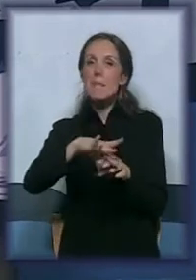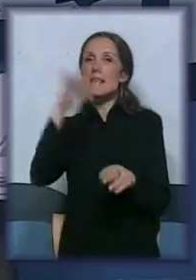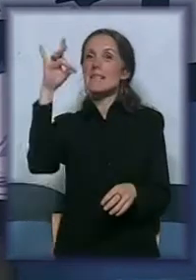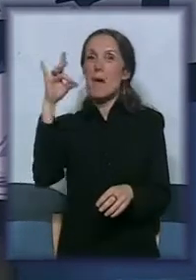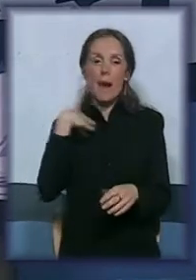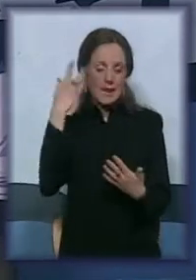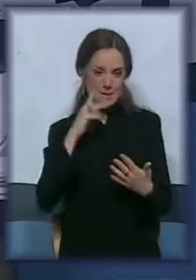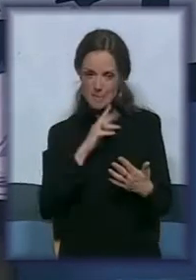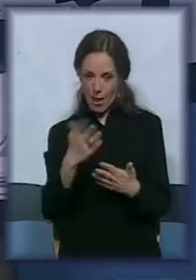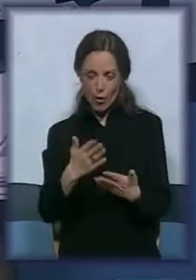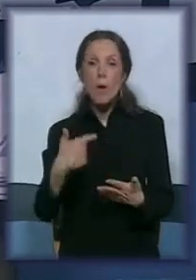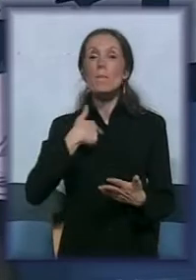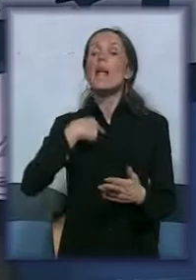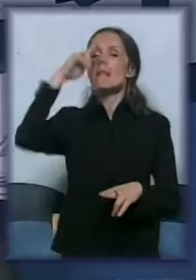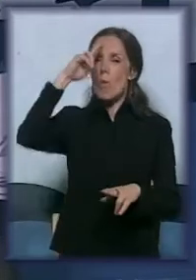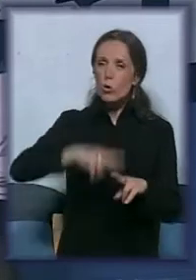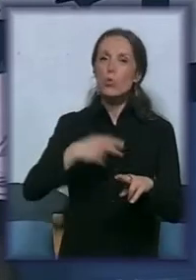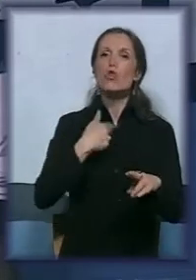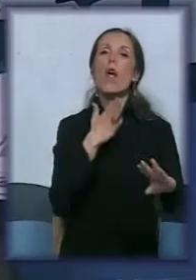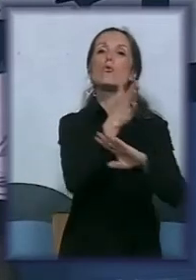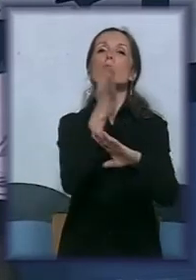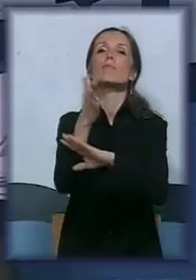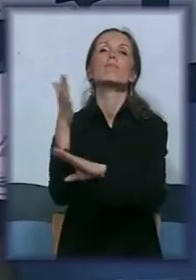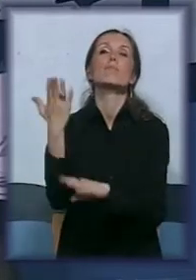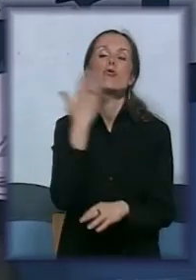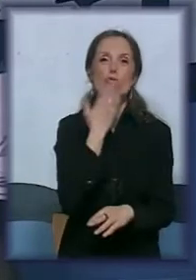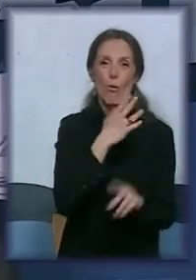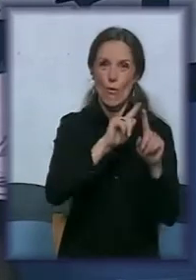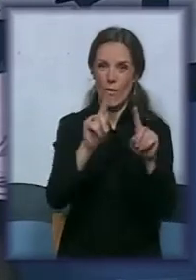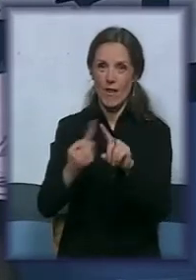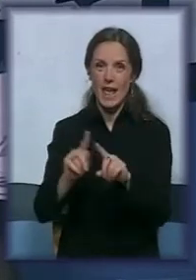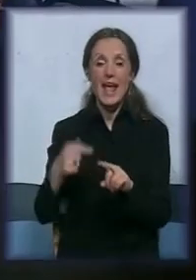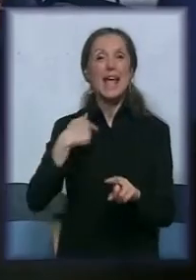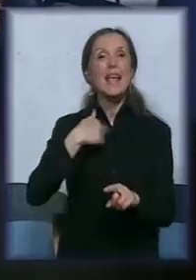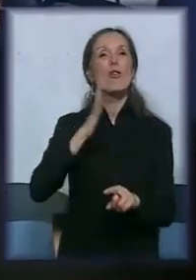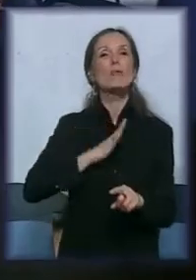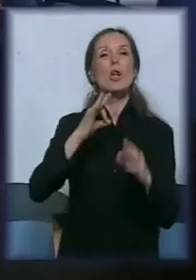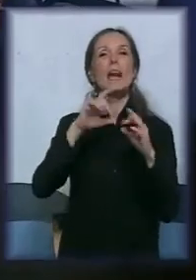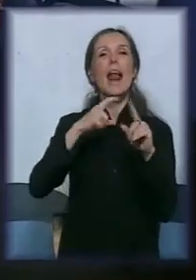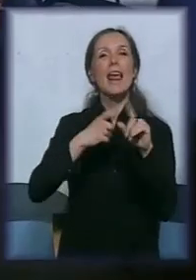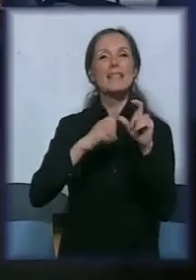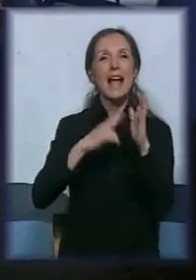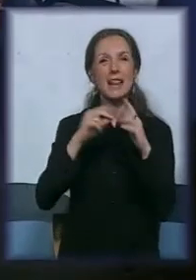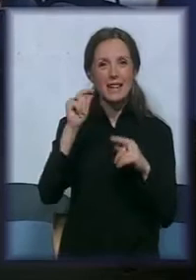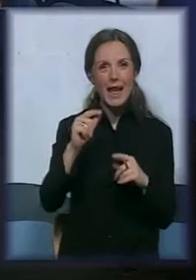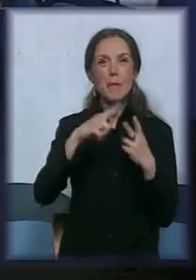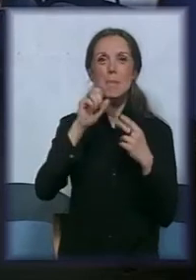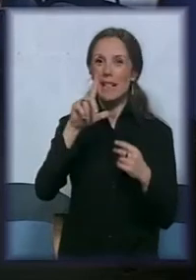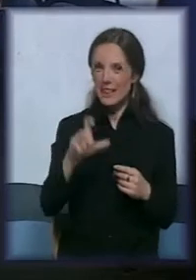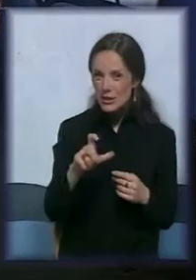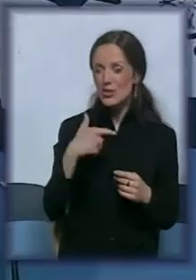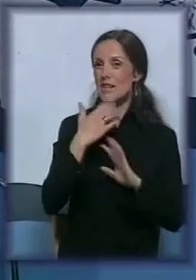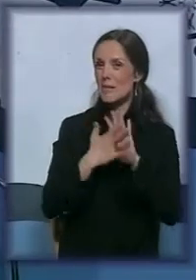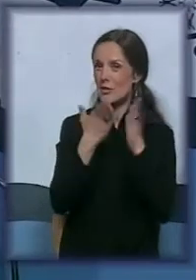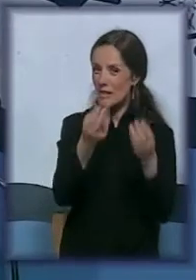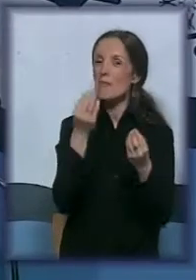ću pre. Ja sam rešila da obilazim škole i upravo sam sa Aleksandrom Pilićem porazgovarala. Dobro dan, Aleksandri,